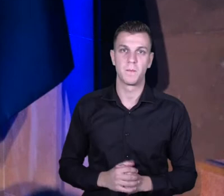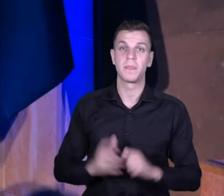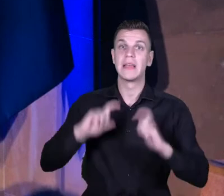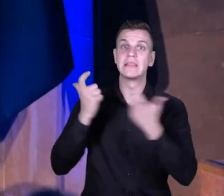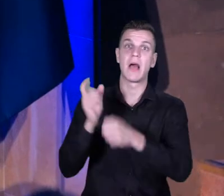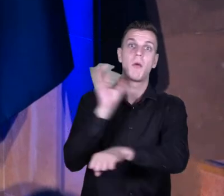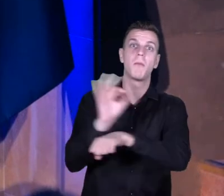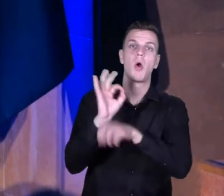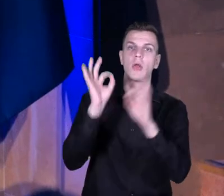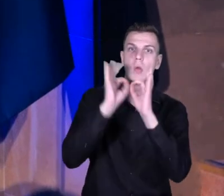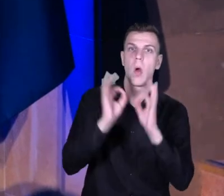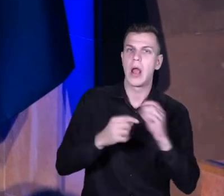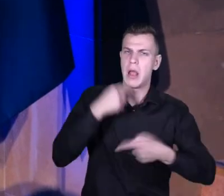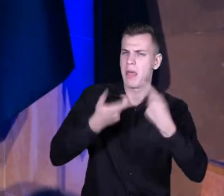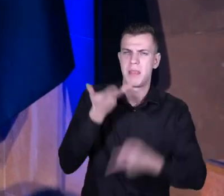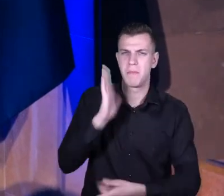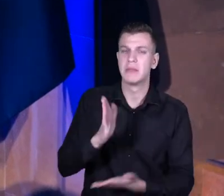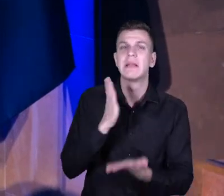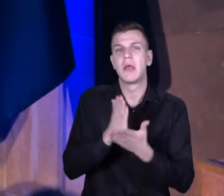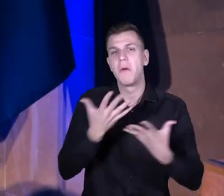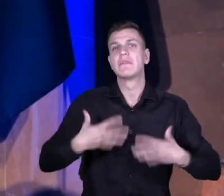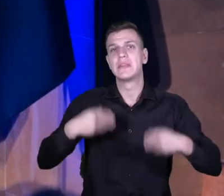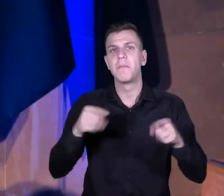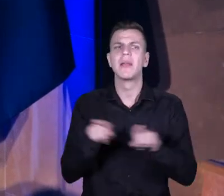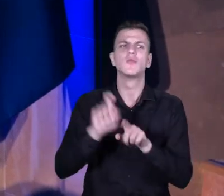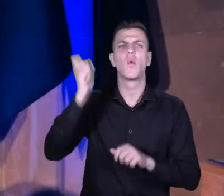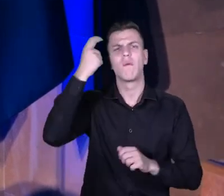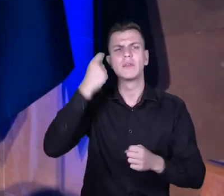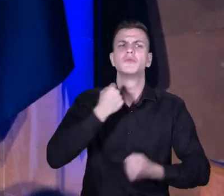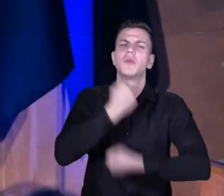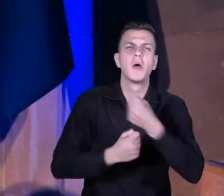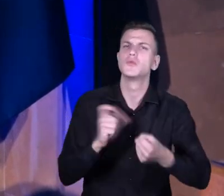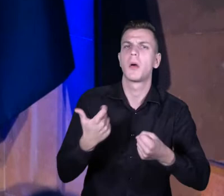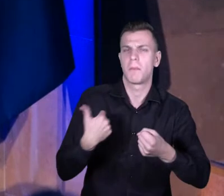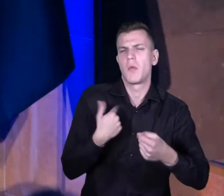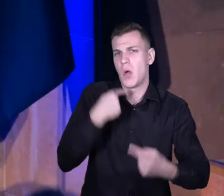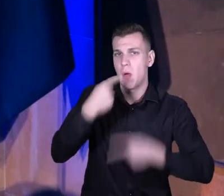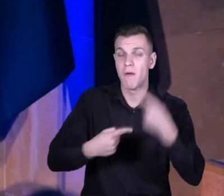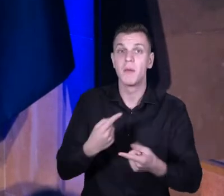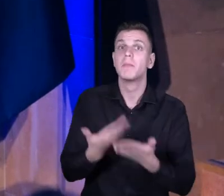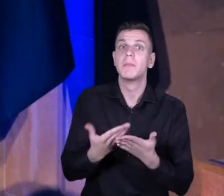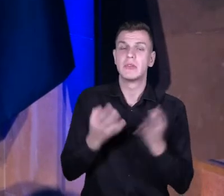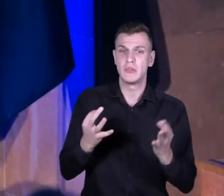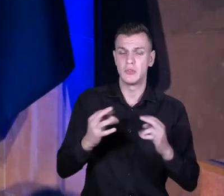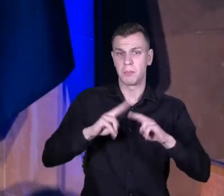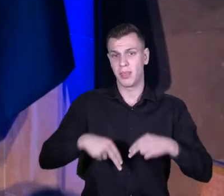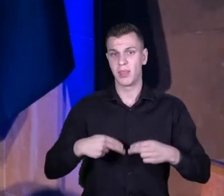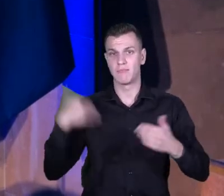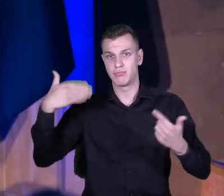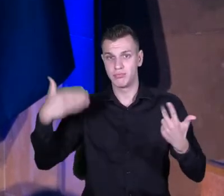projekcie, powiem tylko wstęp i zarys głównych działań, bo tak naprawdę cały dzisiejszy dzień będzie poświęcony temu, żeby